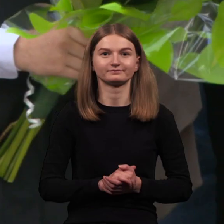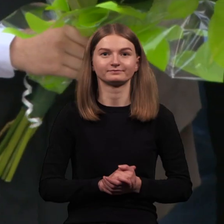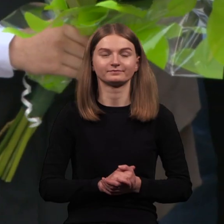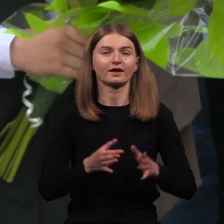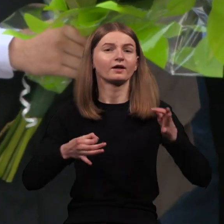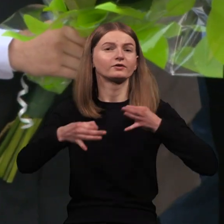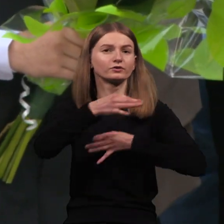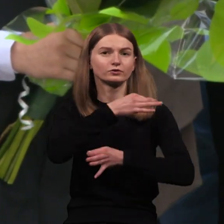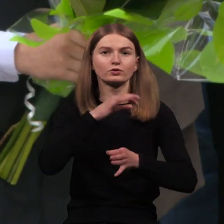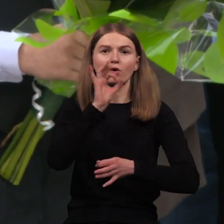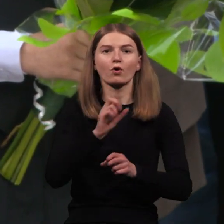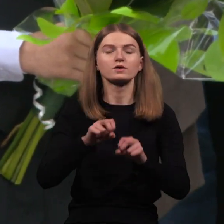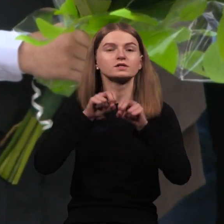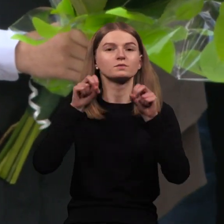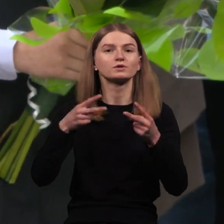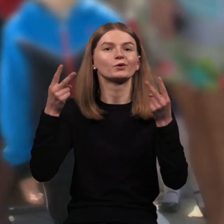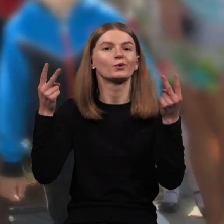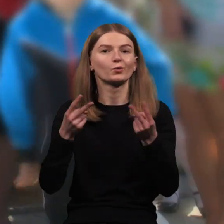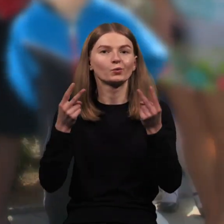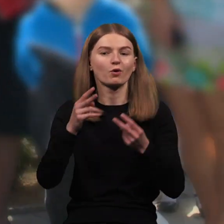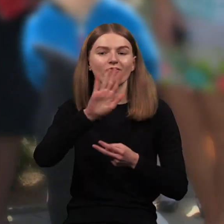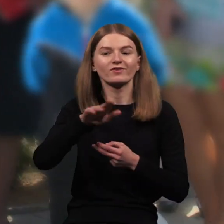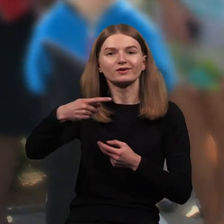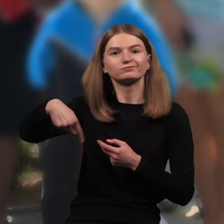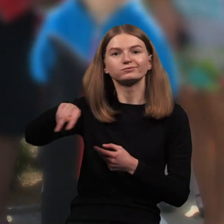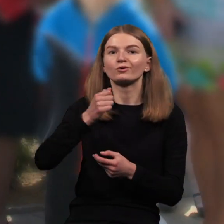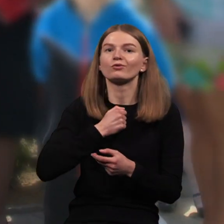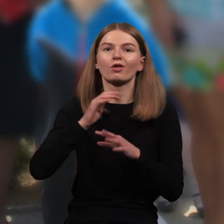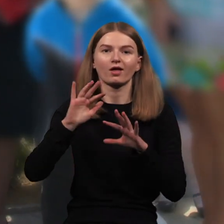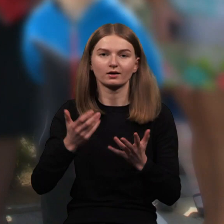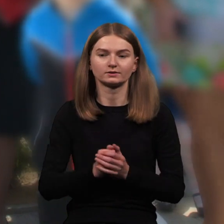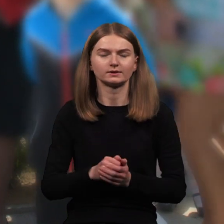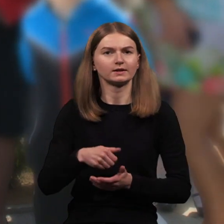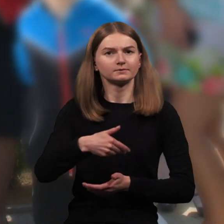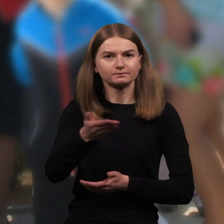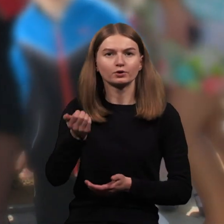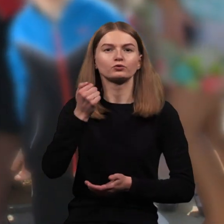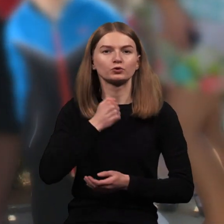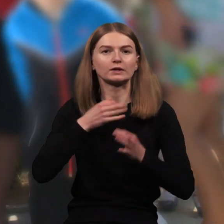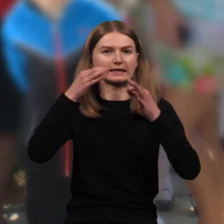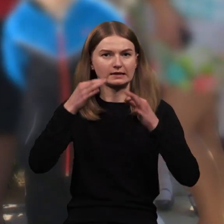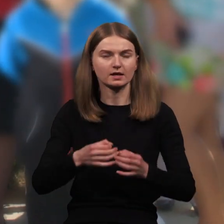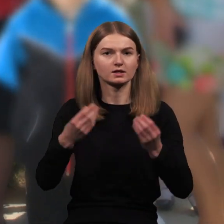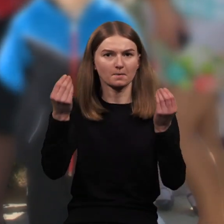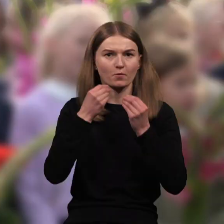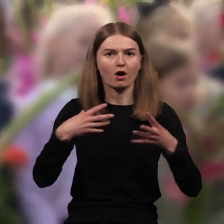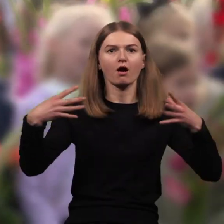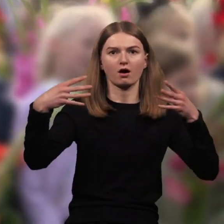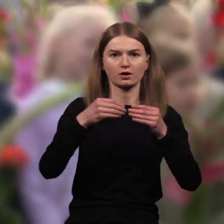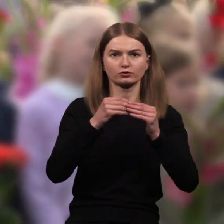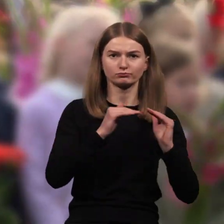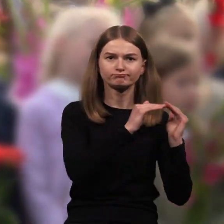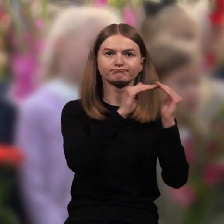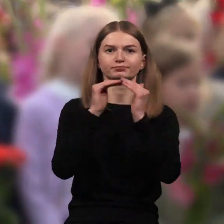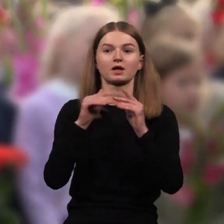diskusija dėl specialiųjų poreikių turinčių vaikų, sutarima, jie turi teisę ne tik mokytis kartu su kitais vaikais, bet ir